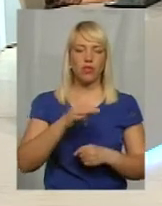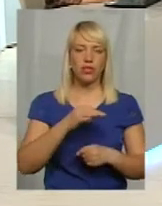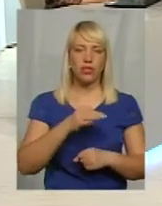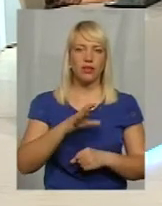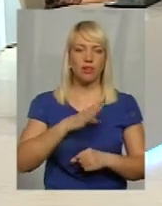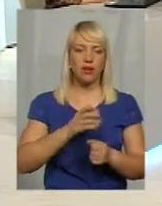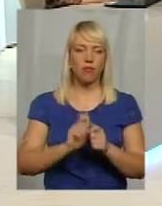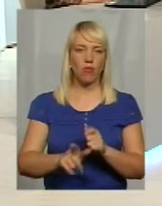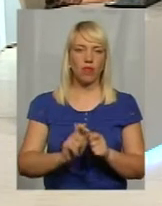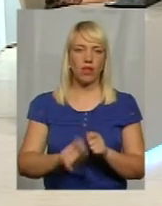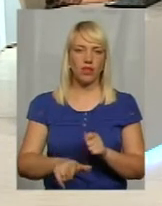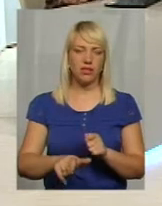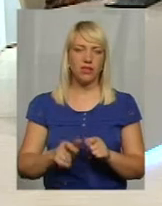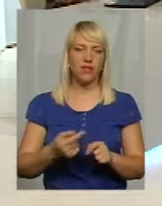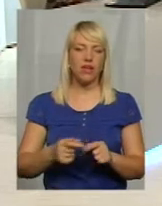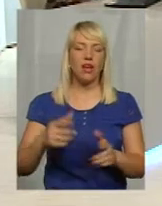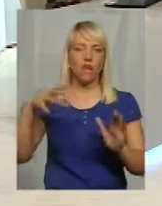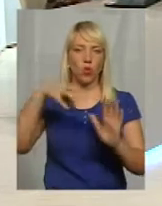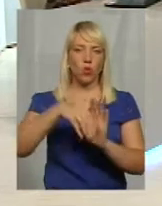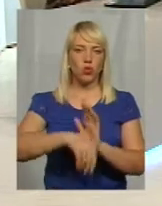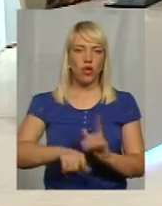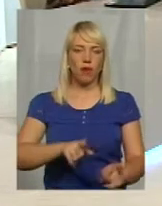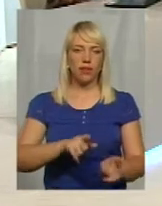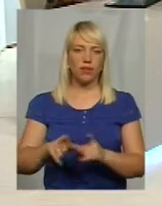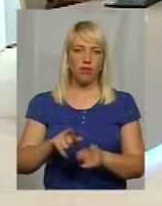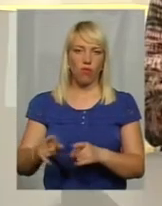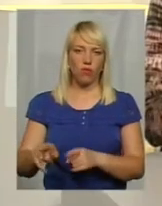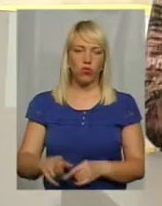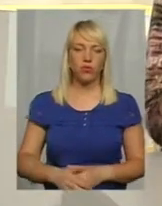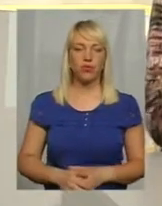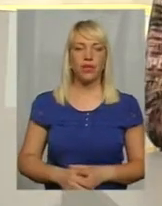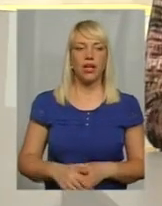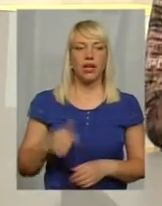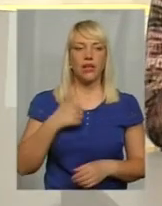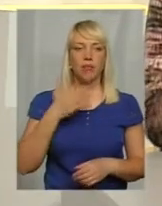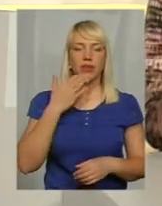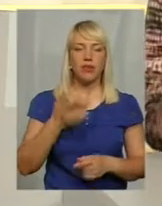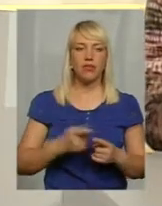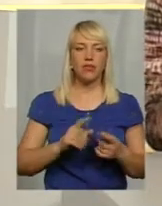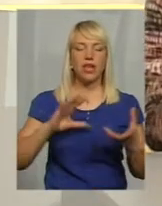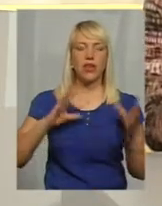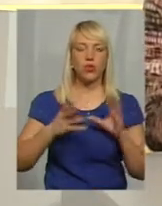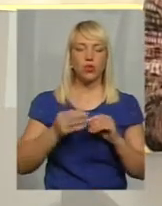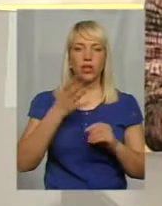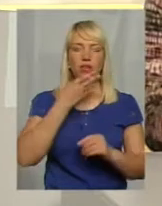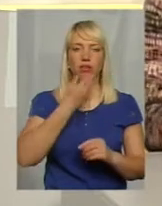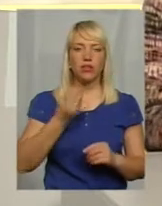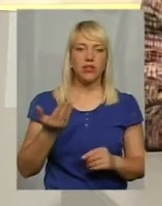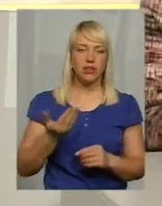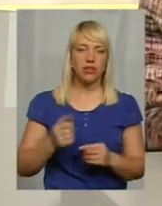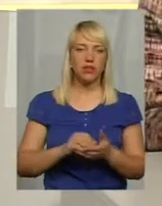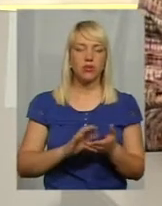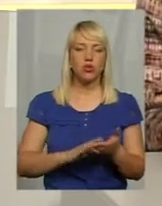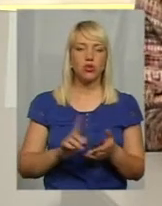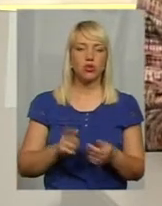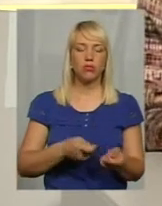Включаю підготовку. Ну і все ж таки я запитувала про те, оцей результат гарний, який відзначали, що привезли